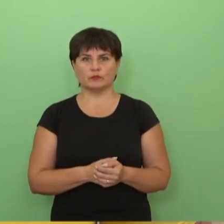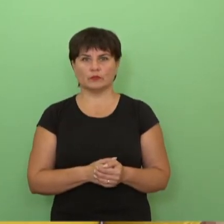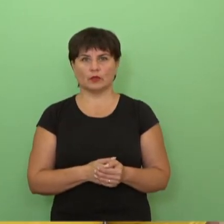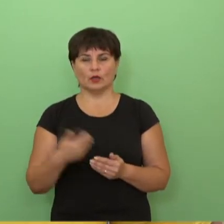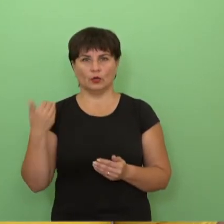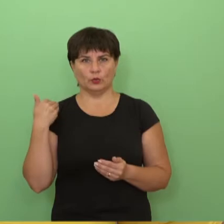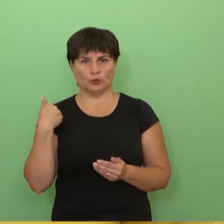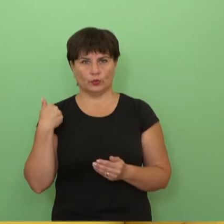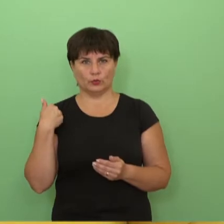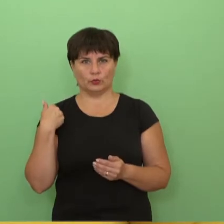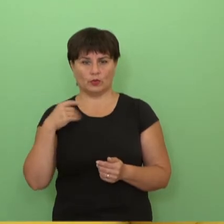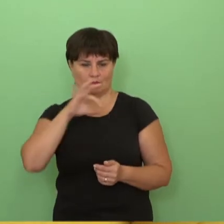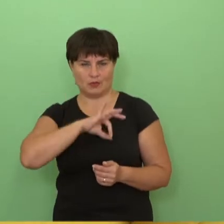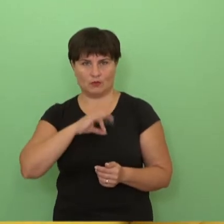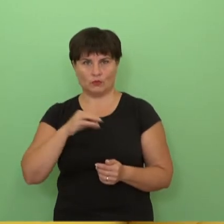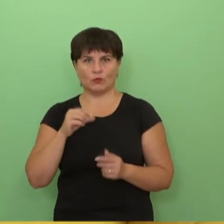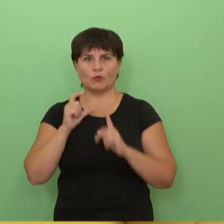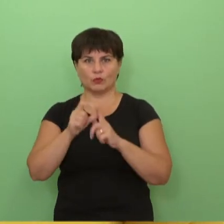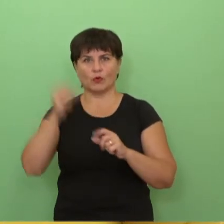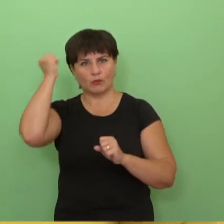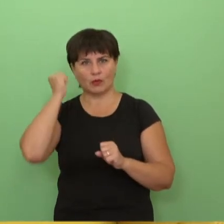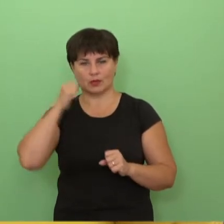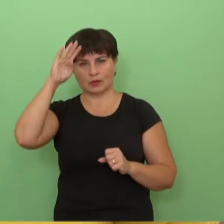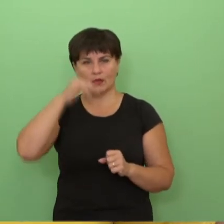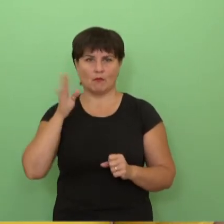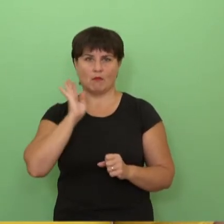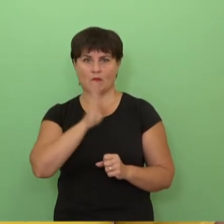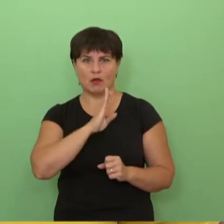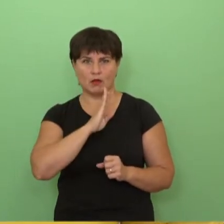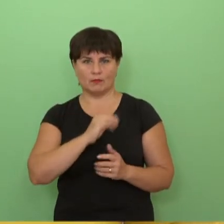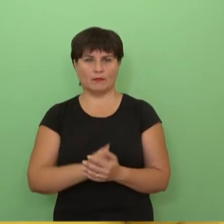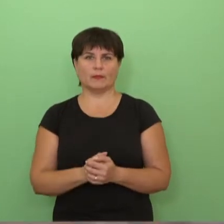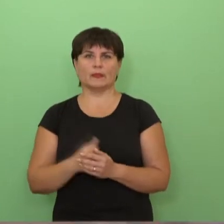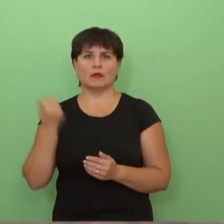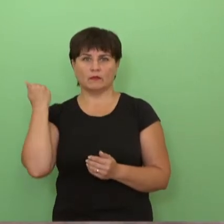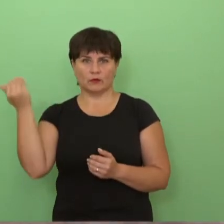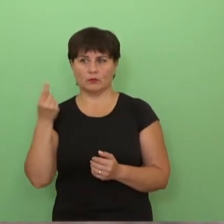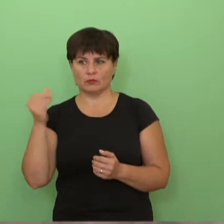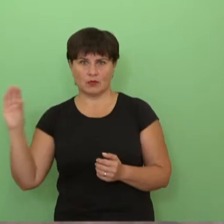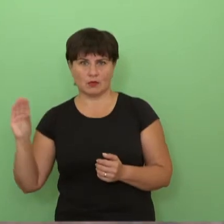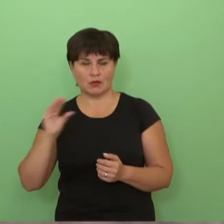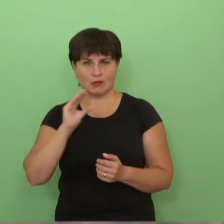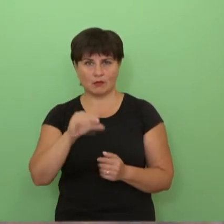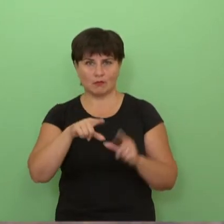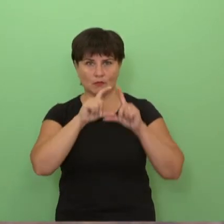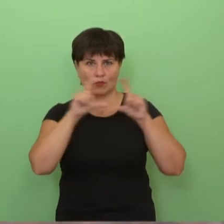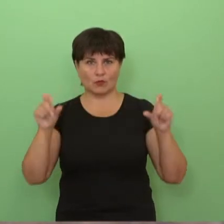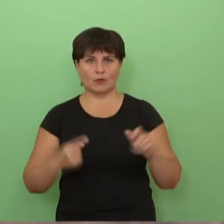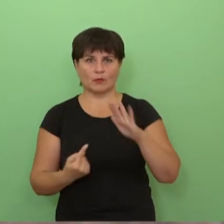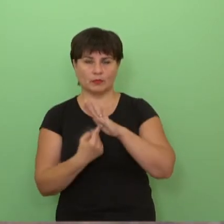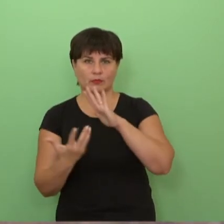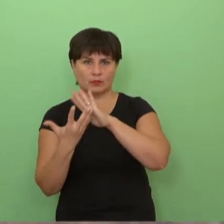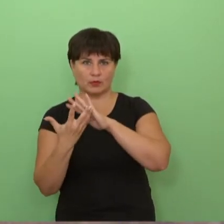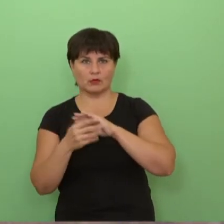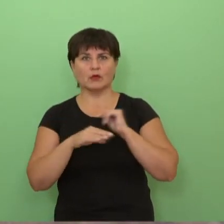skiria savo lėšų, būtent pradinio ugdymo mokinių klasėms remontuoti. Tai